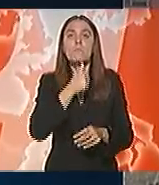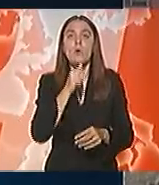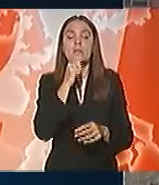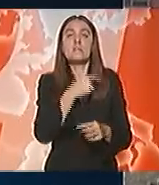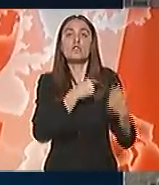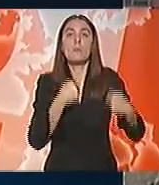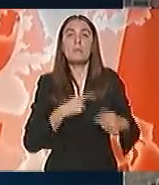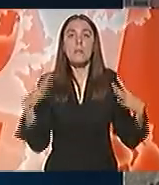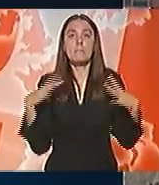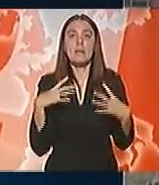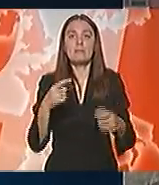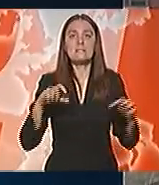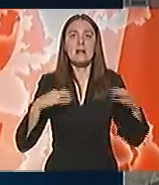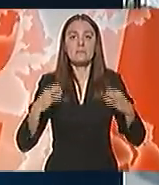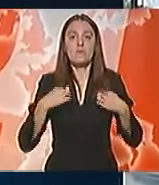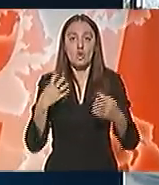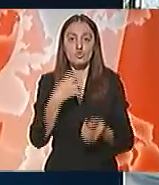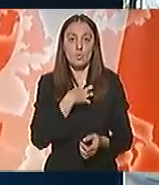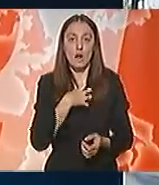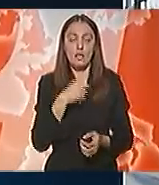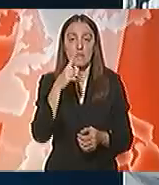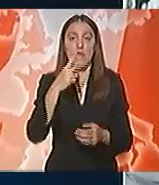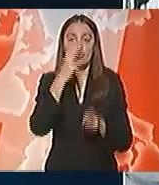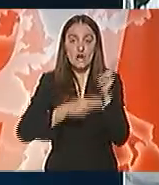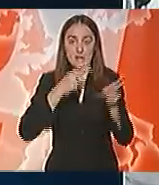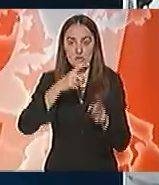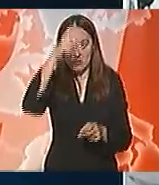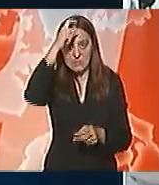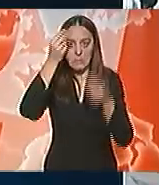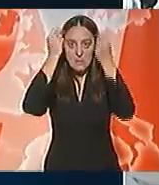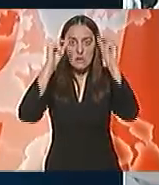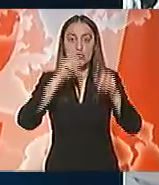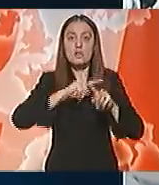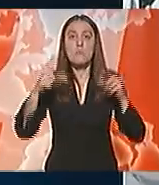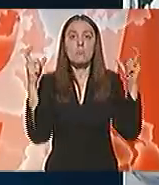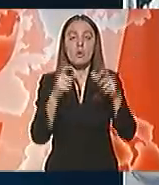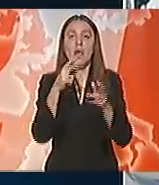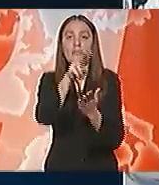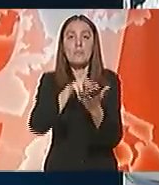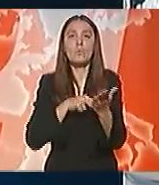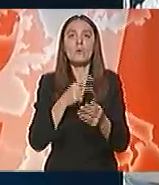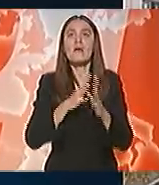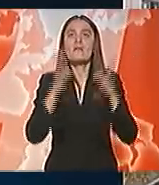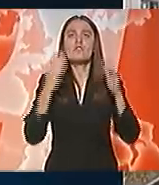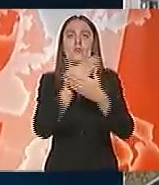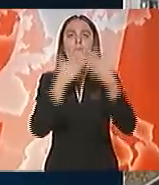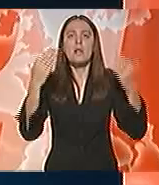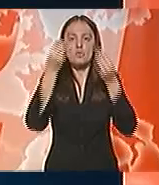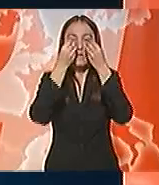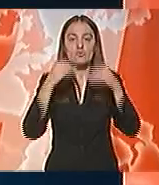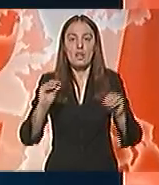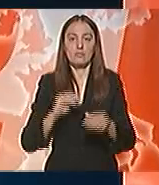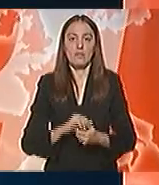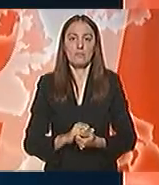doprinosi za penzijalno i zdravstveno osiguranje. Železnice Srbije saopštile su da je zbog blokade pruge pričinjena više milijonska šteta.